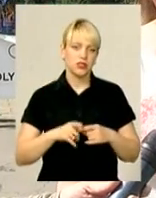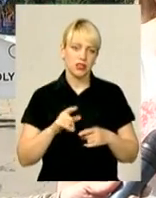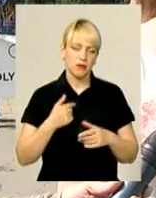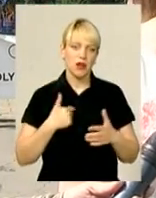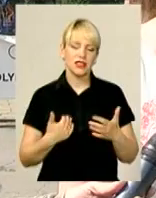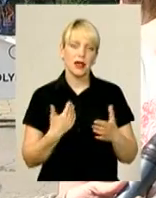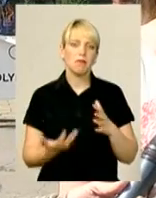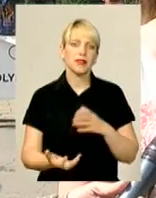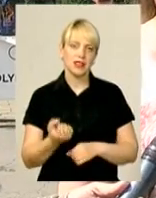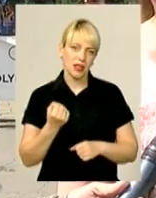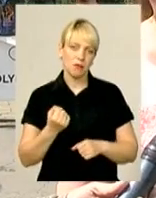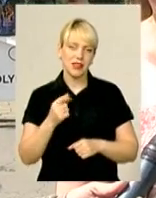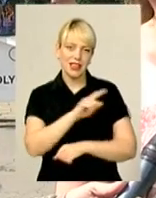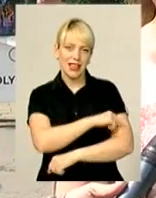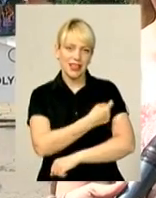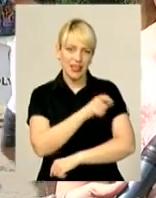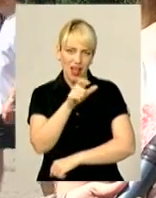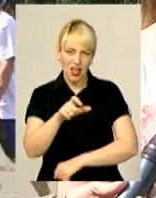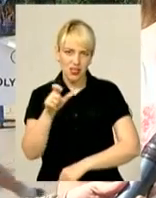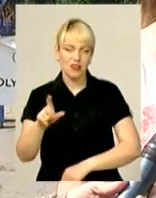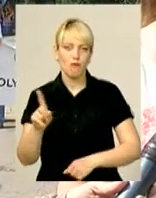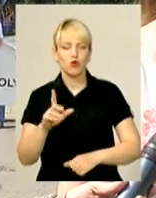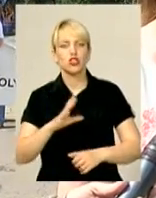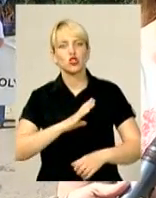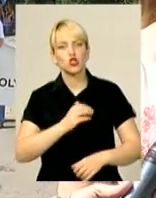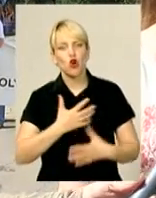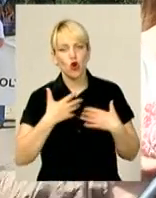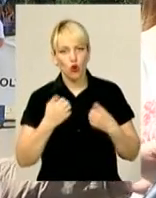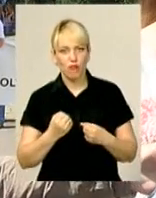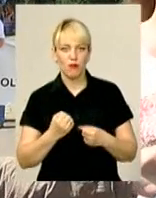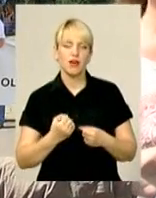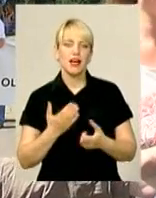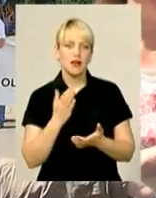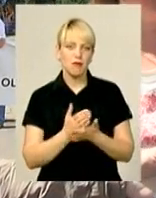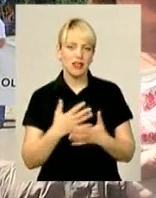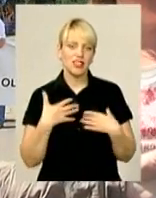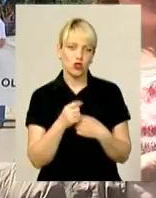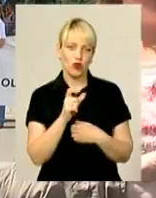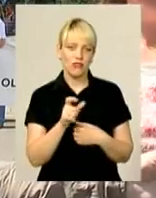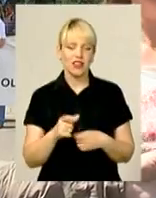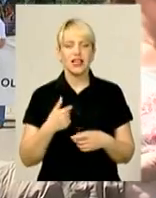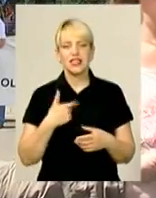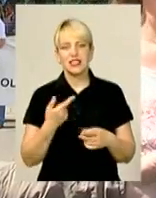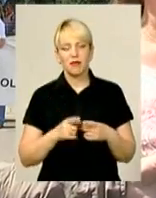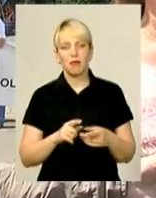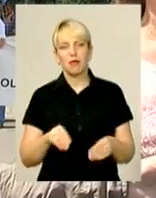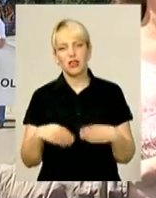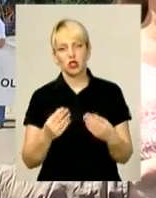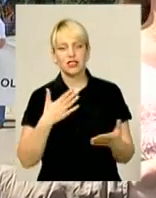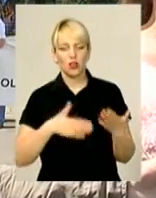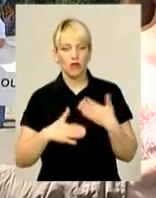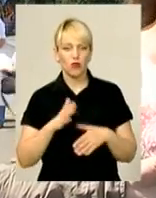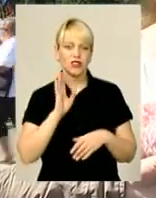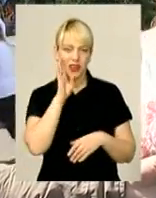лікарів, їхньому прагненні бути здоровими і мати здорових пацієнтів. «Це просто принесло задоволення зранку